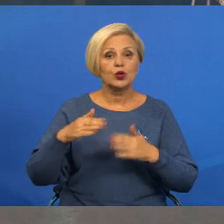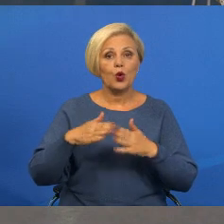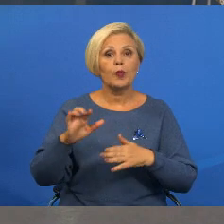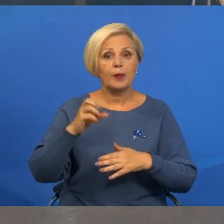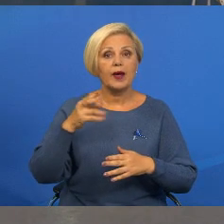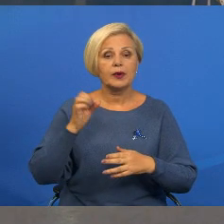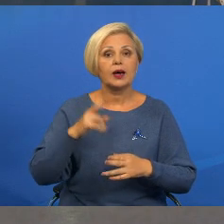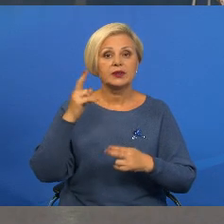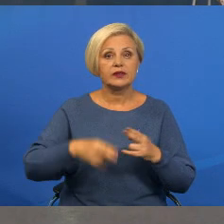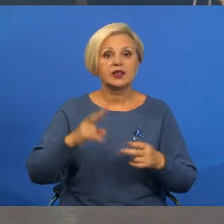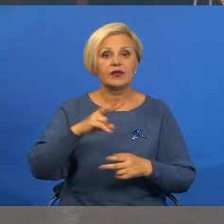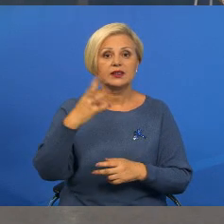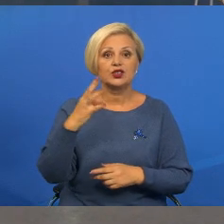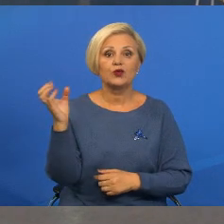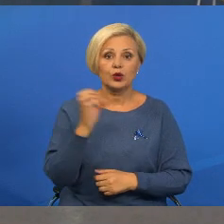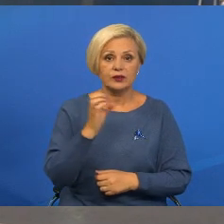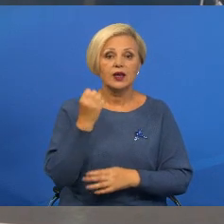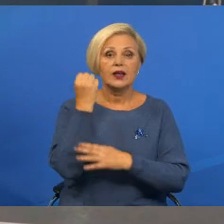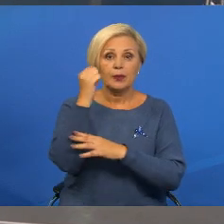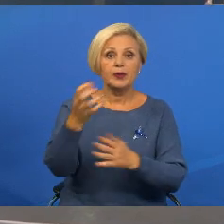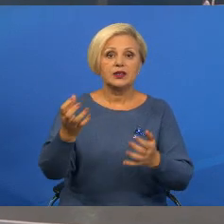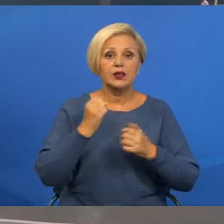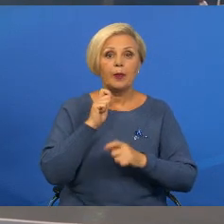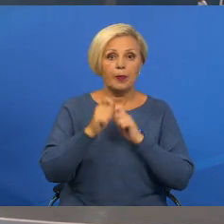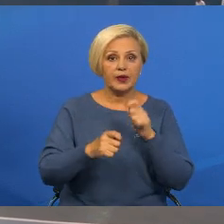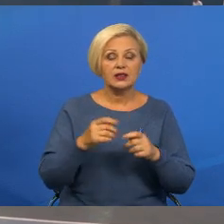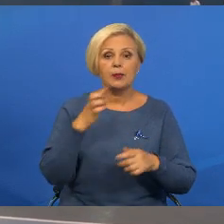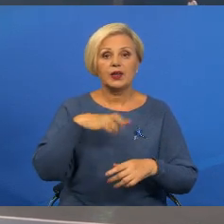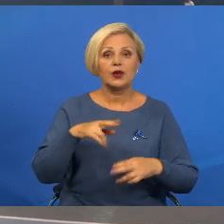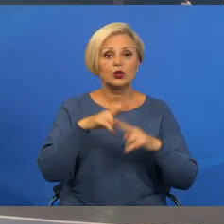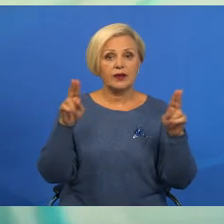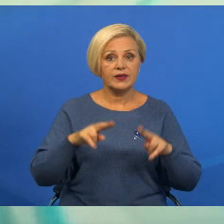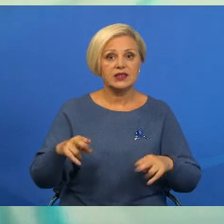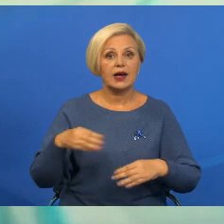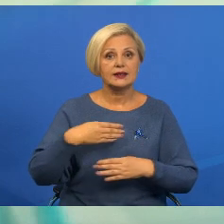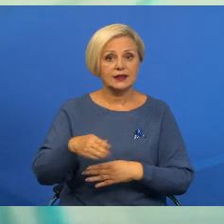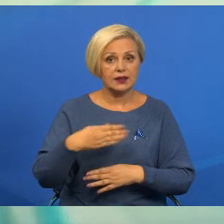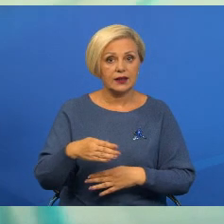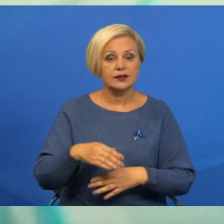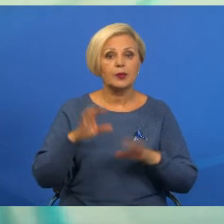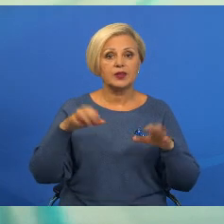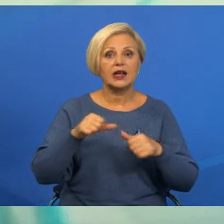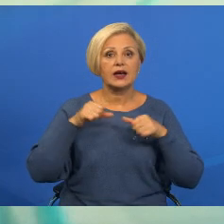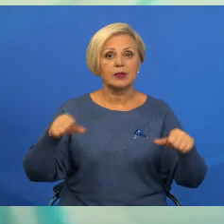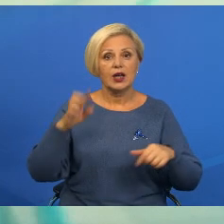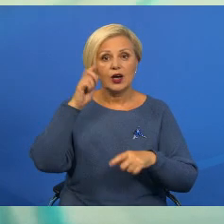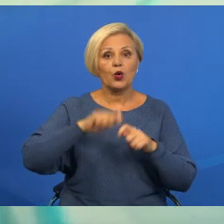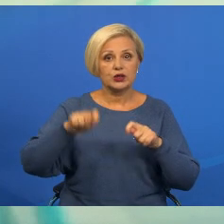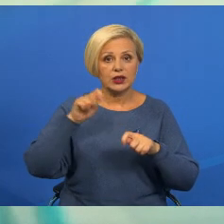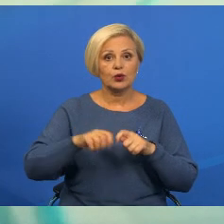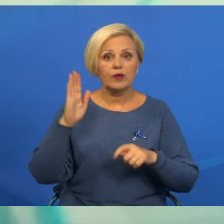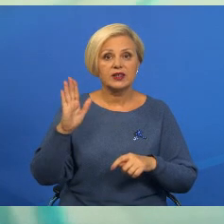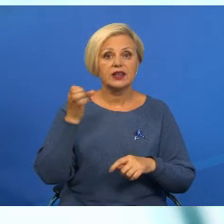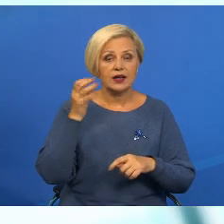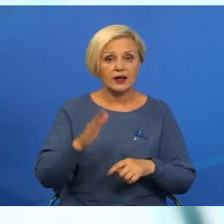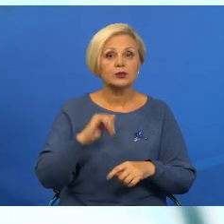завершится 24-го вирусня. Переможцы отримают призы от Белорусской федерации тенниса. Старшиня комитета держконтролю Василь